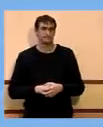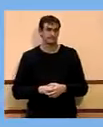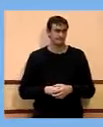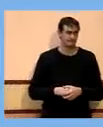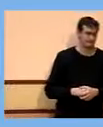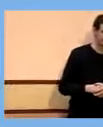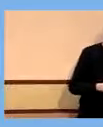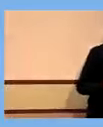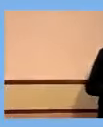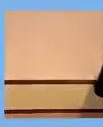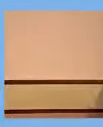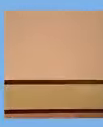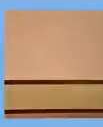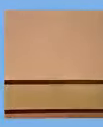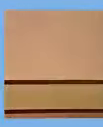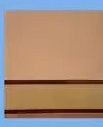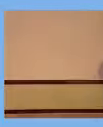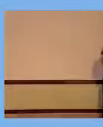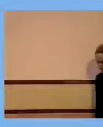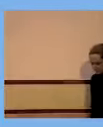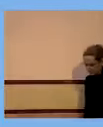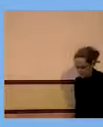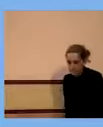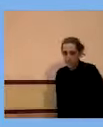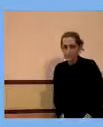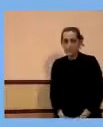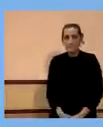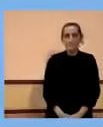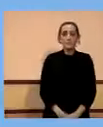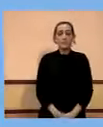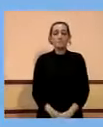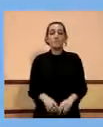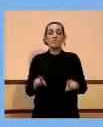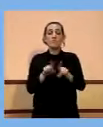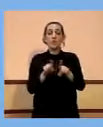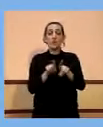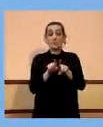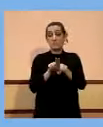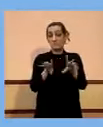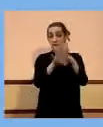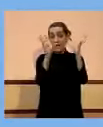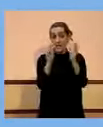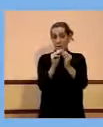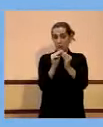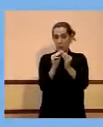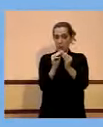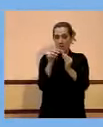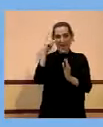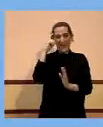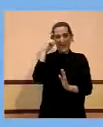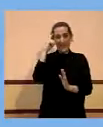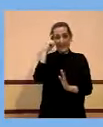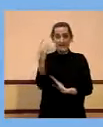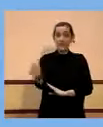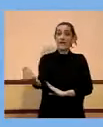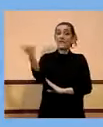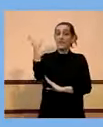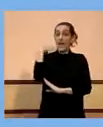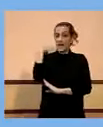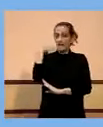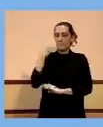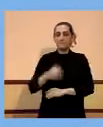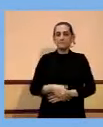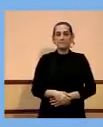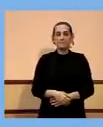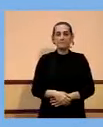En modus de resum, diríem que a data d'ahir, per tant, les dades més actualitzades que tenim,